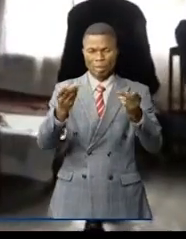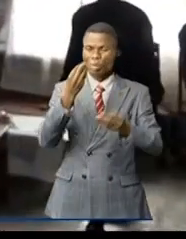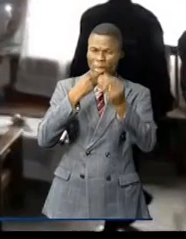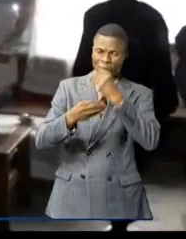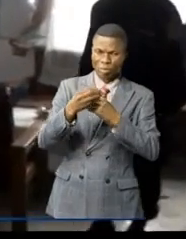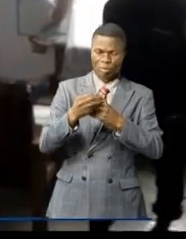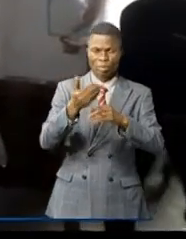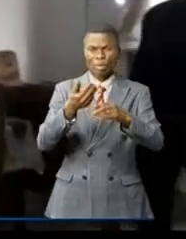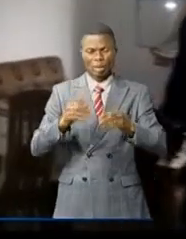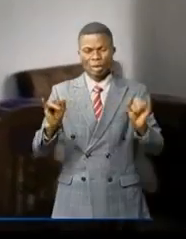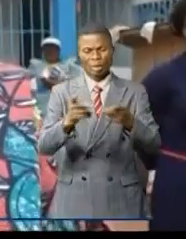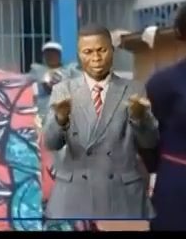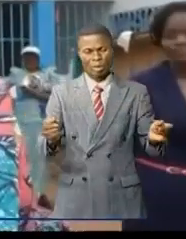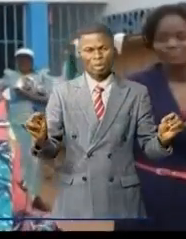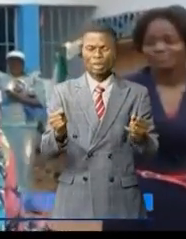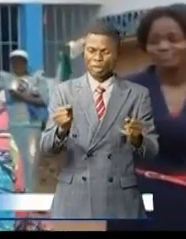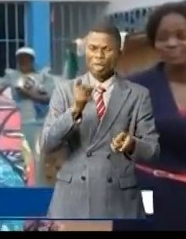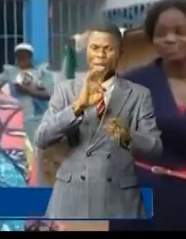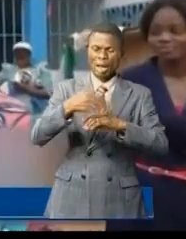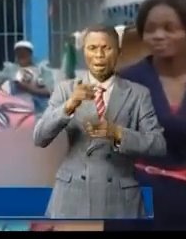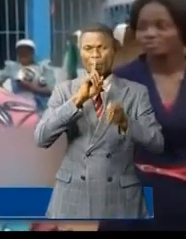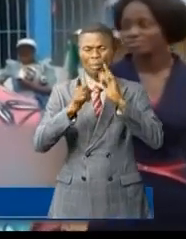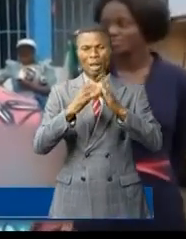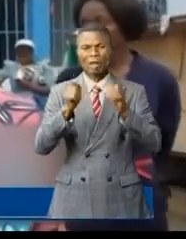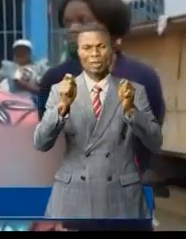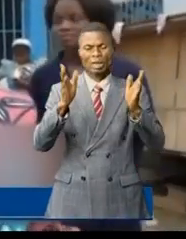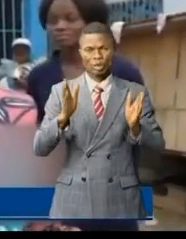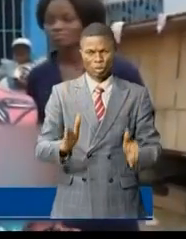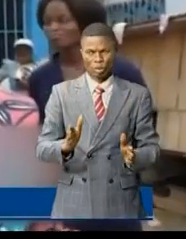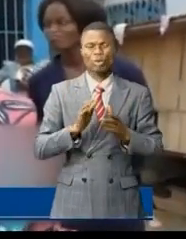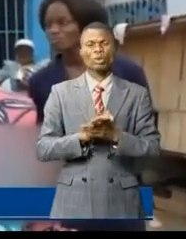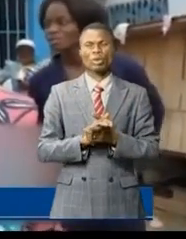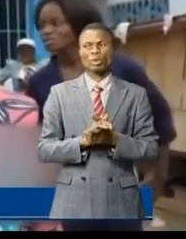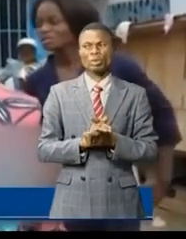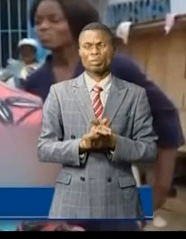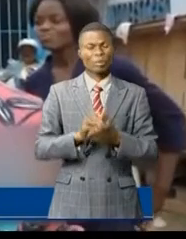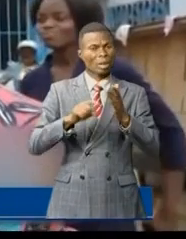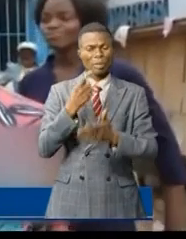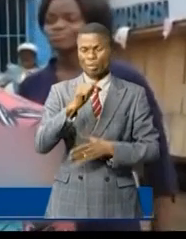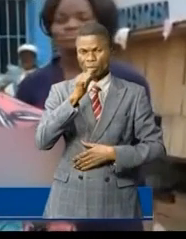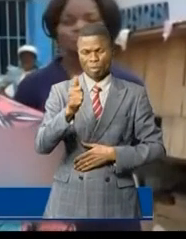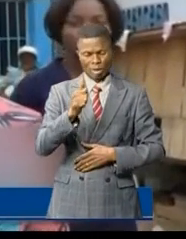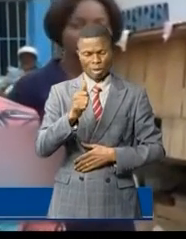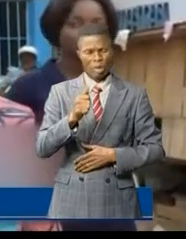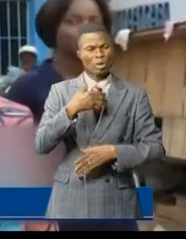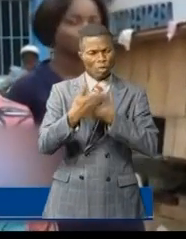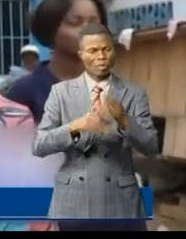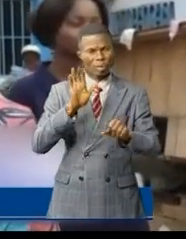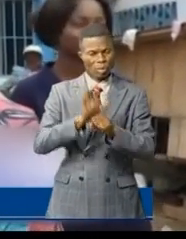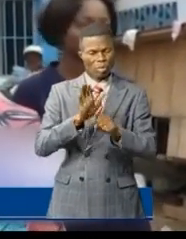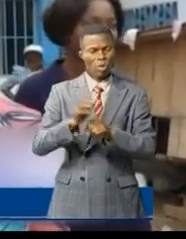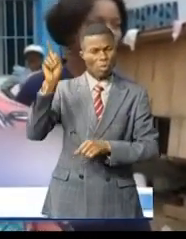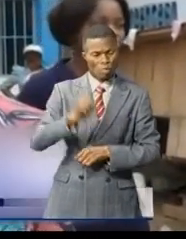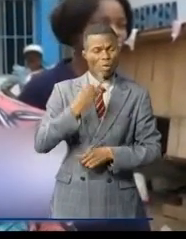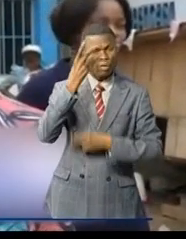des jeux avant de se confier à la presse. Non, moi j'ai toujours fait ça. Ce n pas la première fois. Ça, c'est presque ma maison. Partout où je